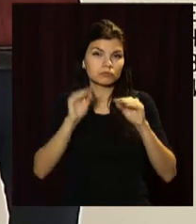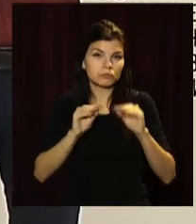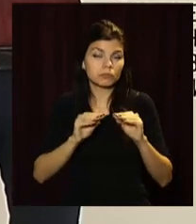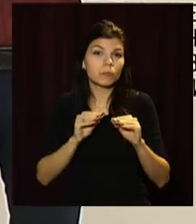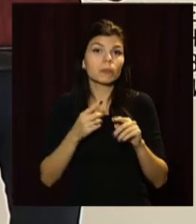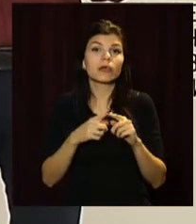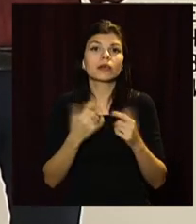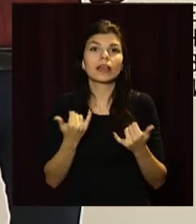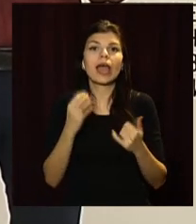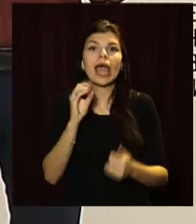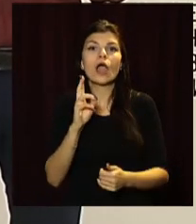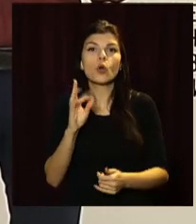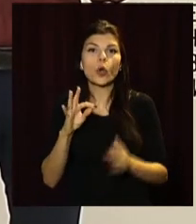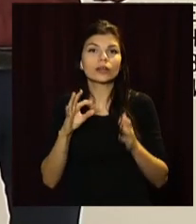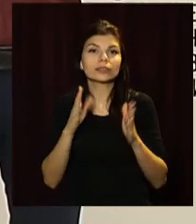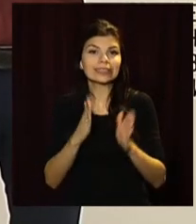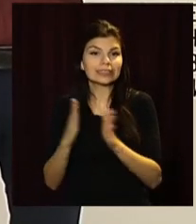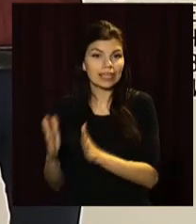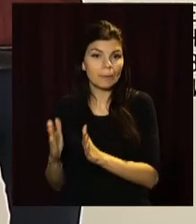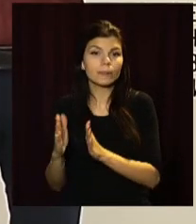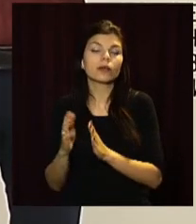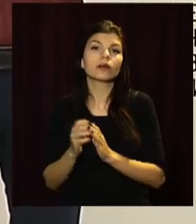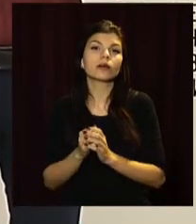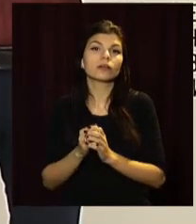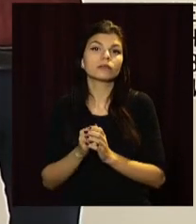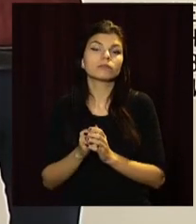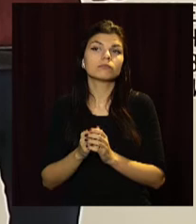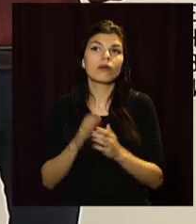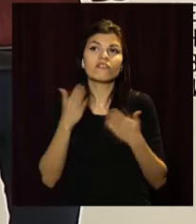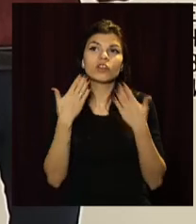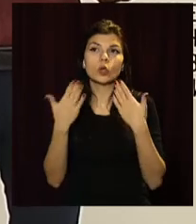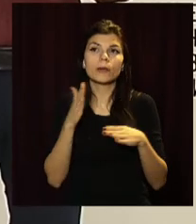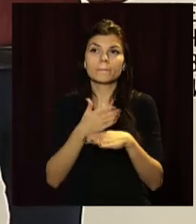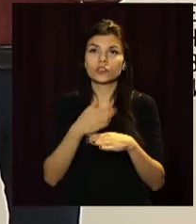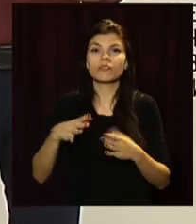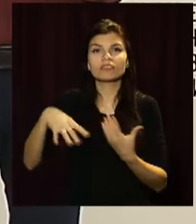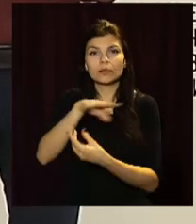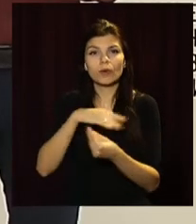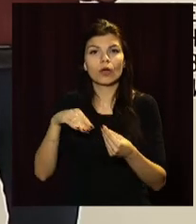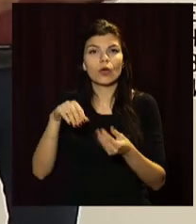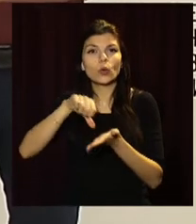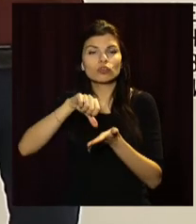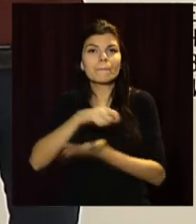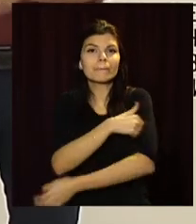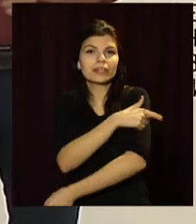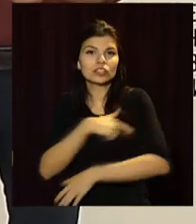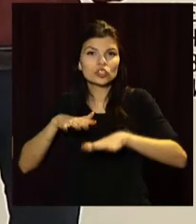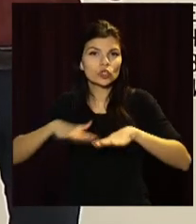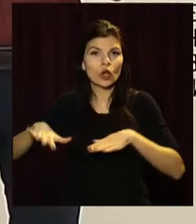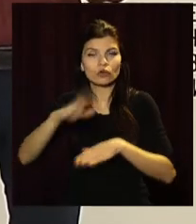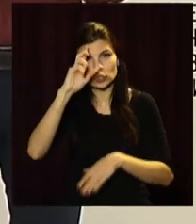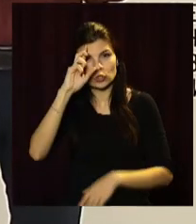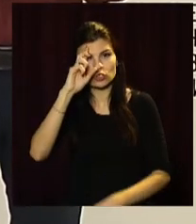своєрідної екосистеми інформаційних відносин між всіма учасниками медичного середовища